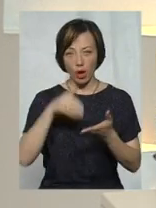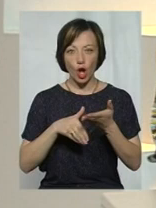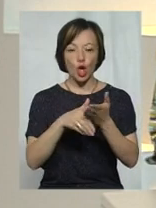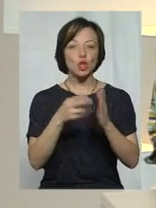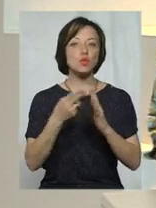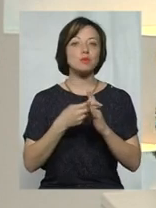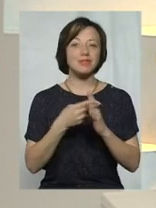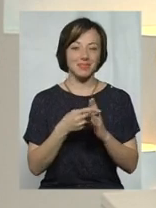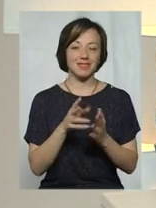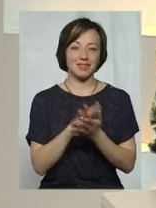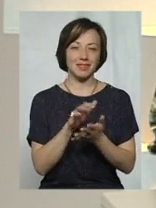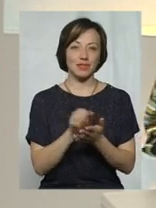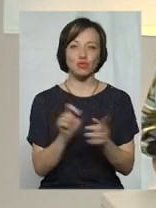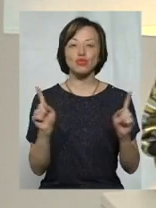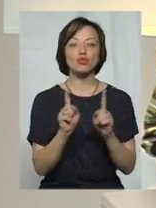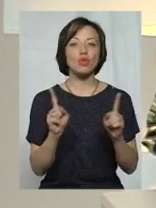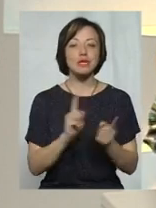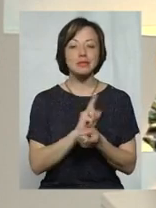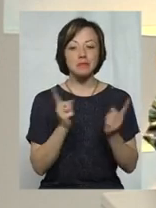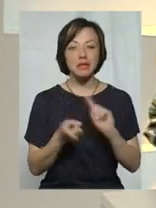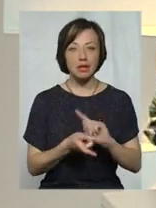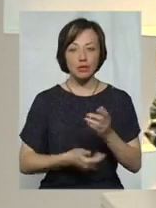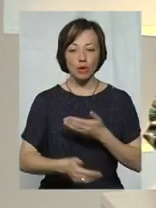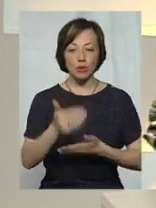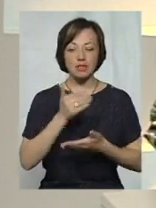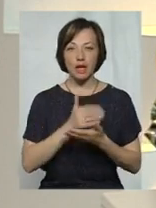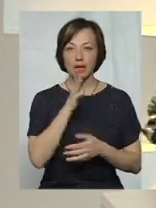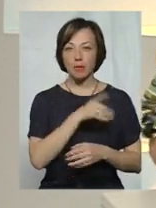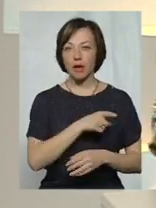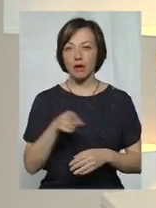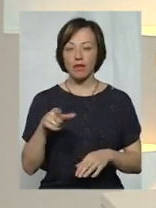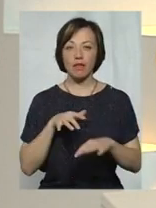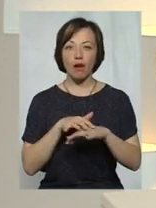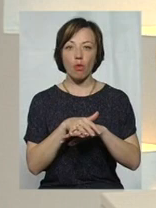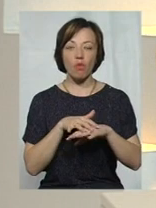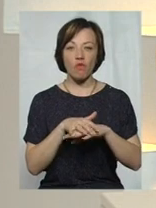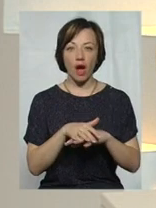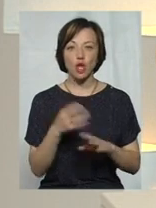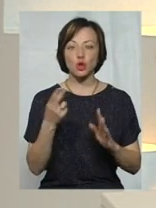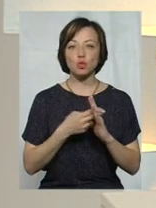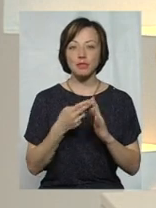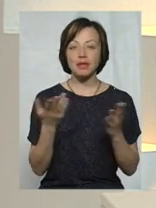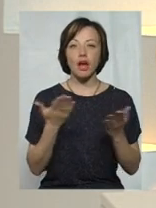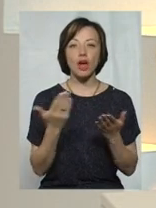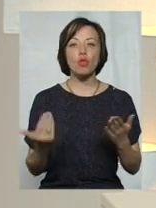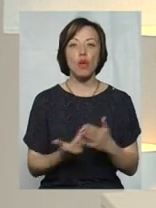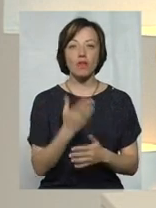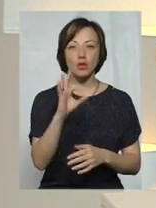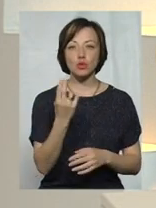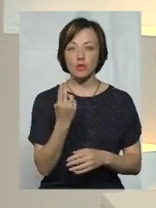змінилося за останній період в нарахуванні субсидій? Які нові соціальні норми